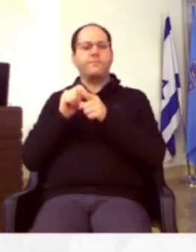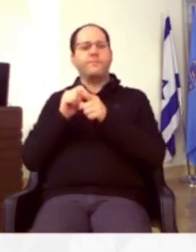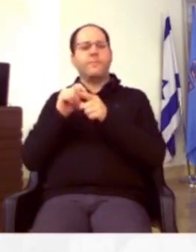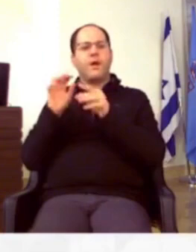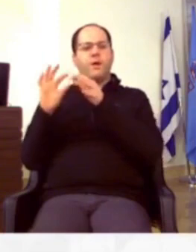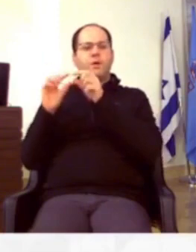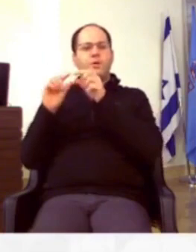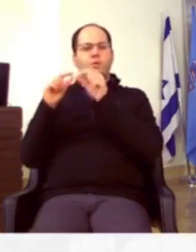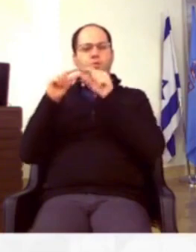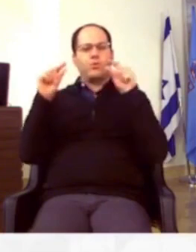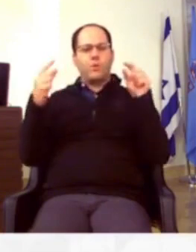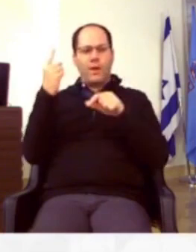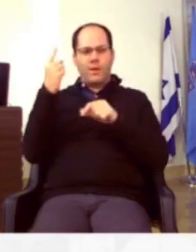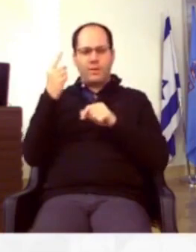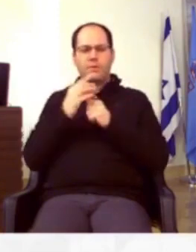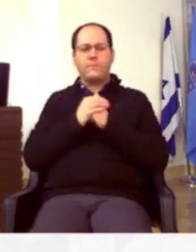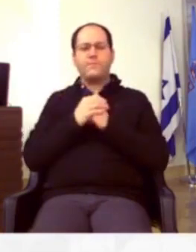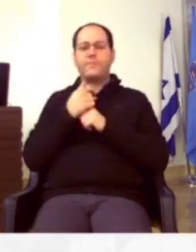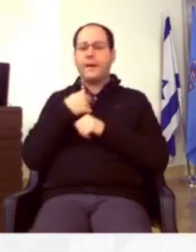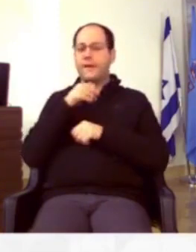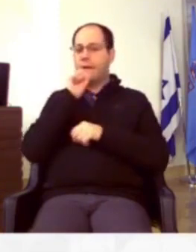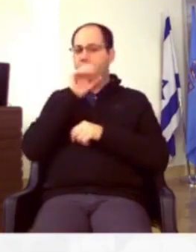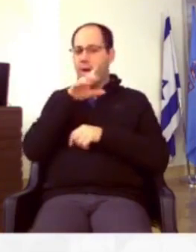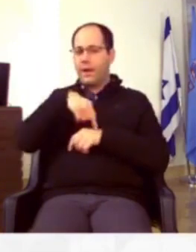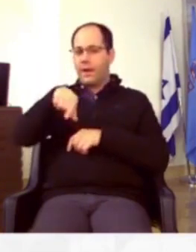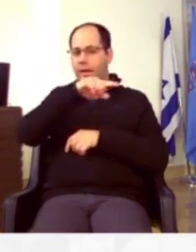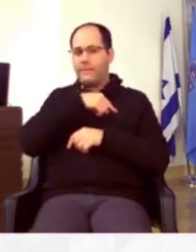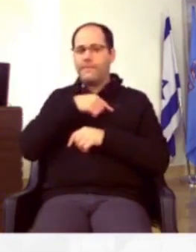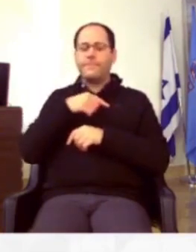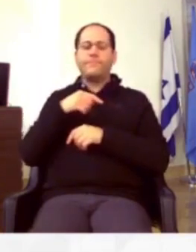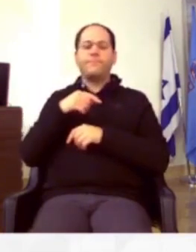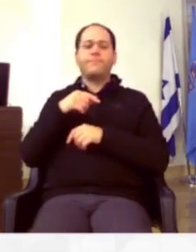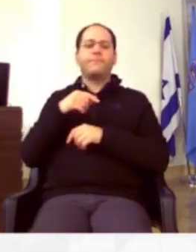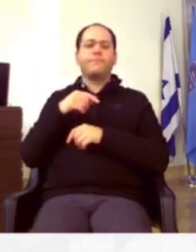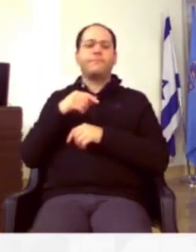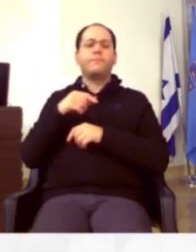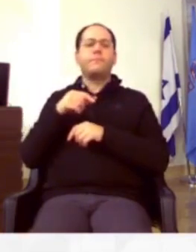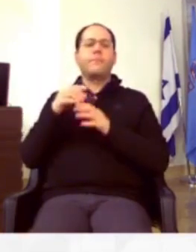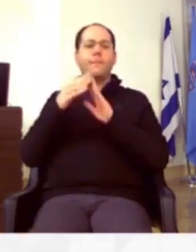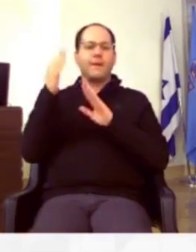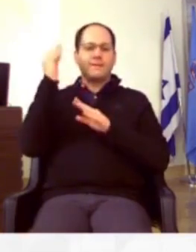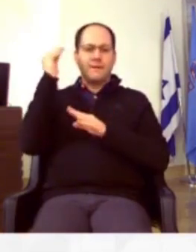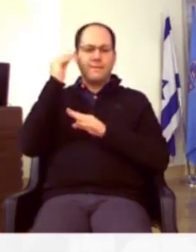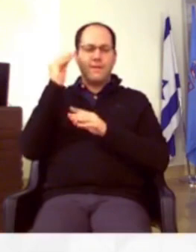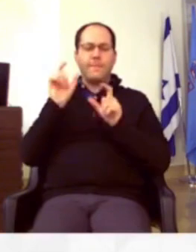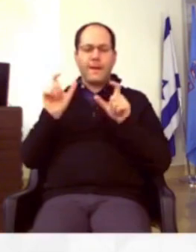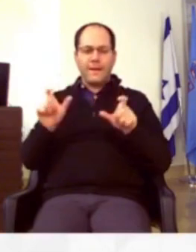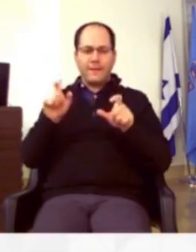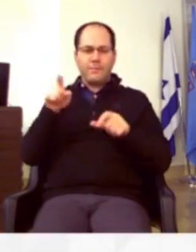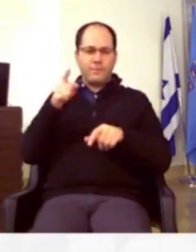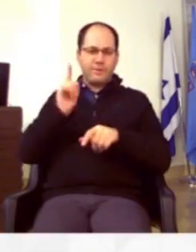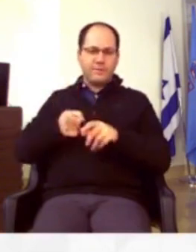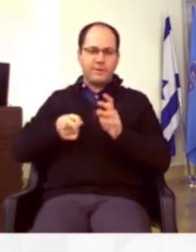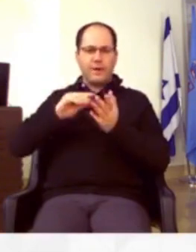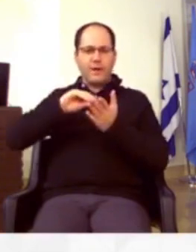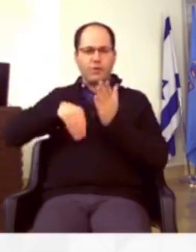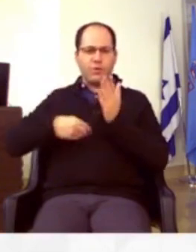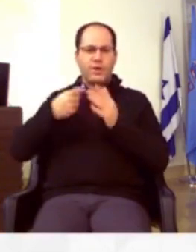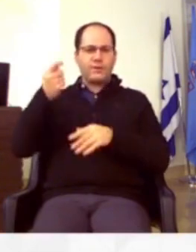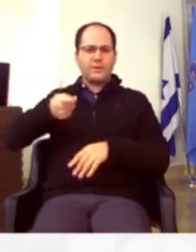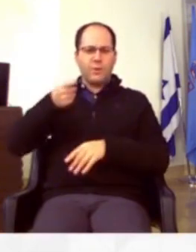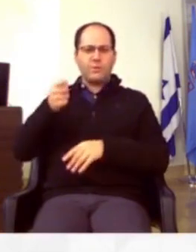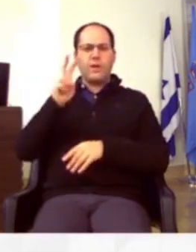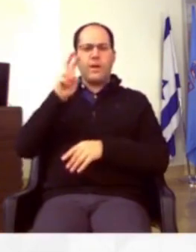רק שורה אחת, אני אגלה לכם שבאפרופו בית ספר מגינים, וזה שאנחנו צריכים לאשר את